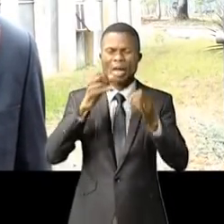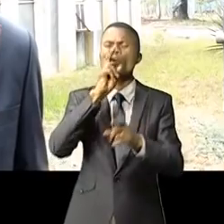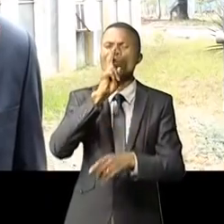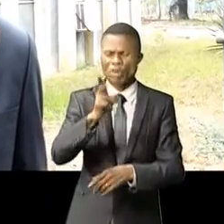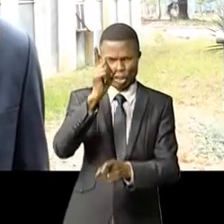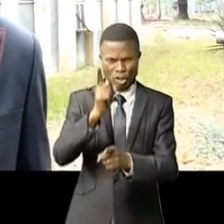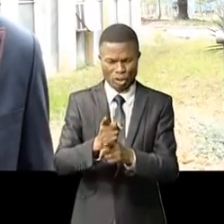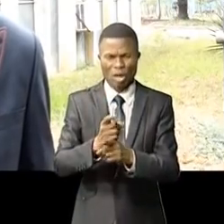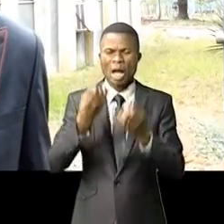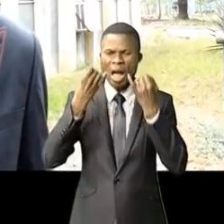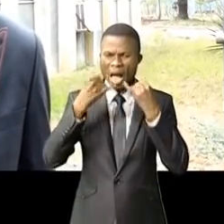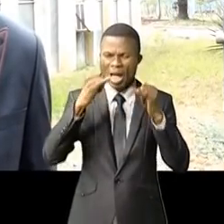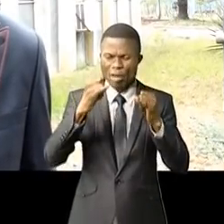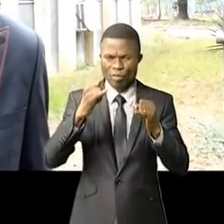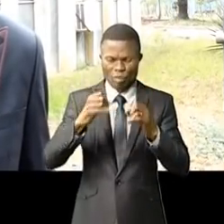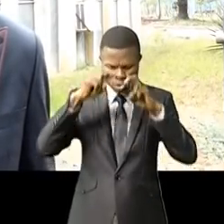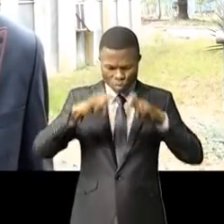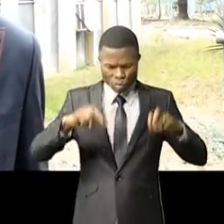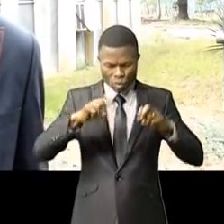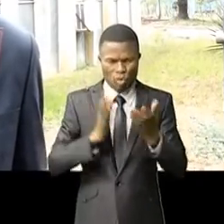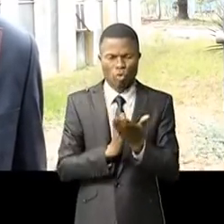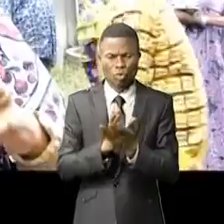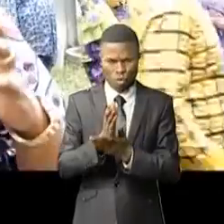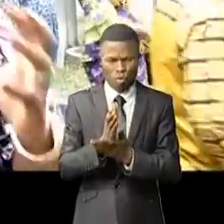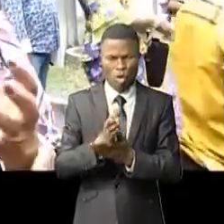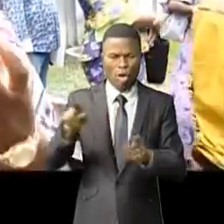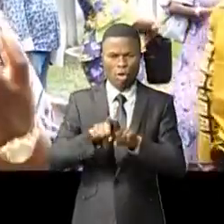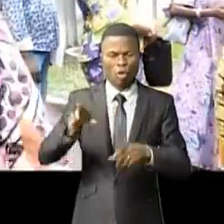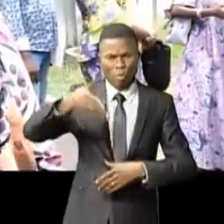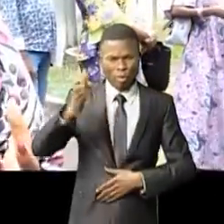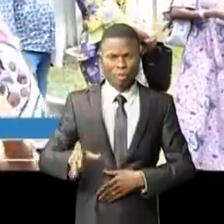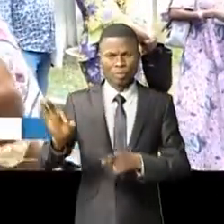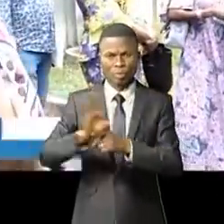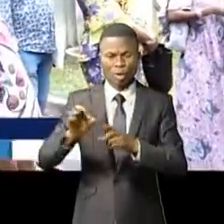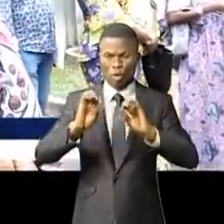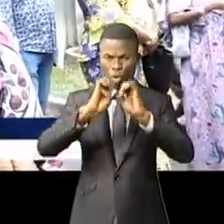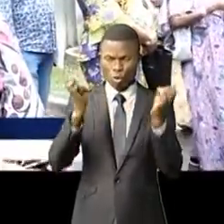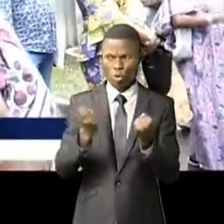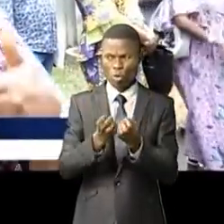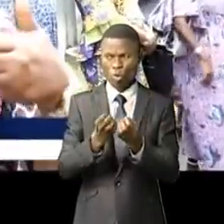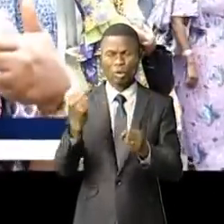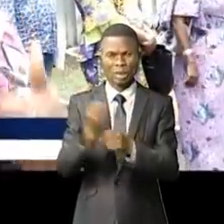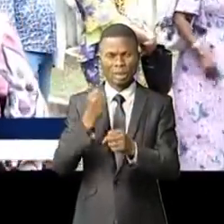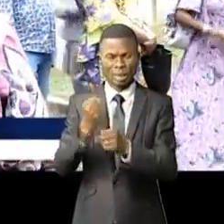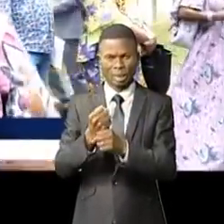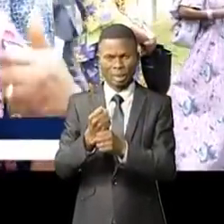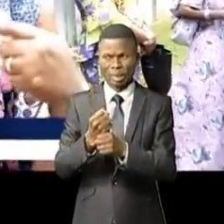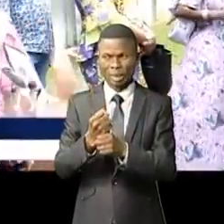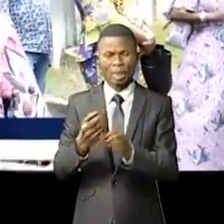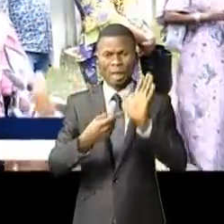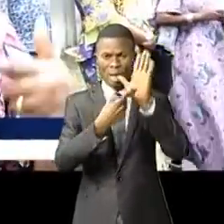et des informations qui doivent être traitées de manière professionnelle. On a formé une équipe de production, notamment la